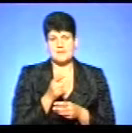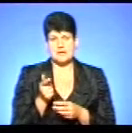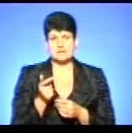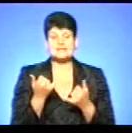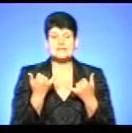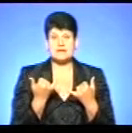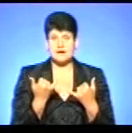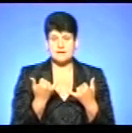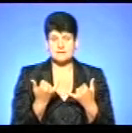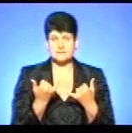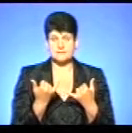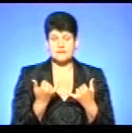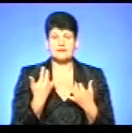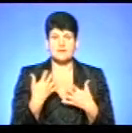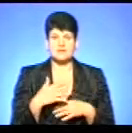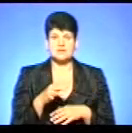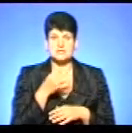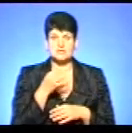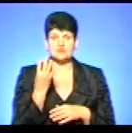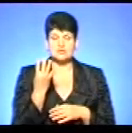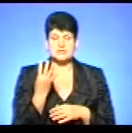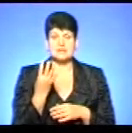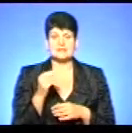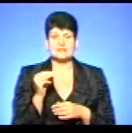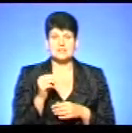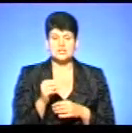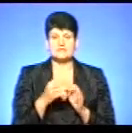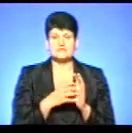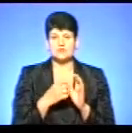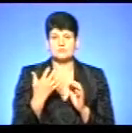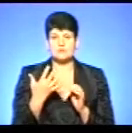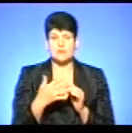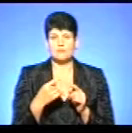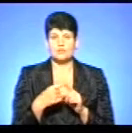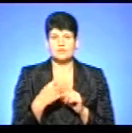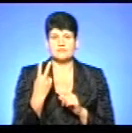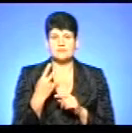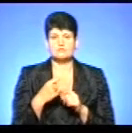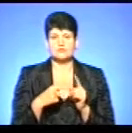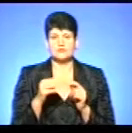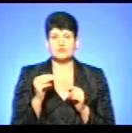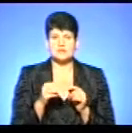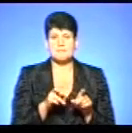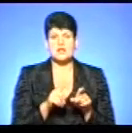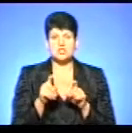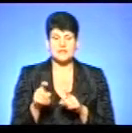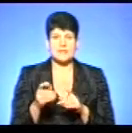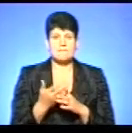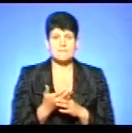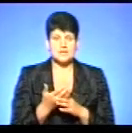Зараз, так як я зазначив, 4950 плюс 2,5 тисячі перейшли на пільги.